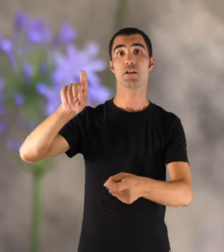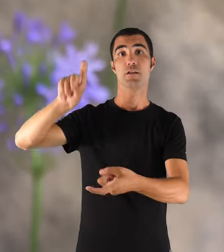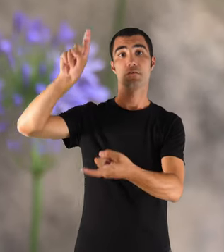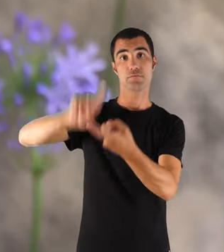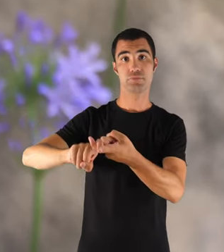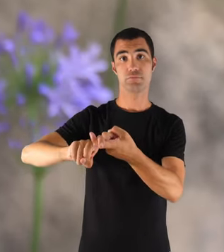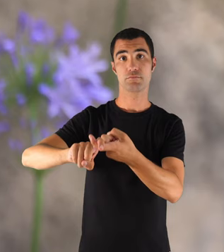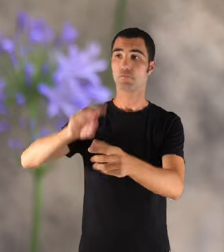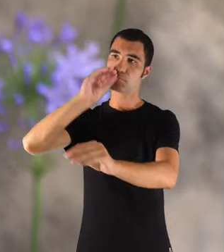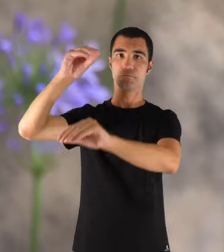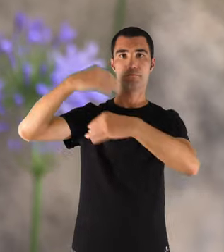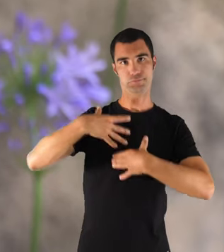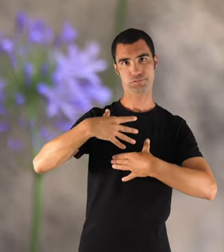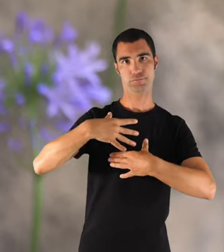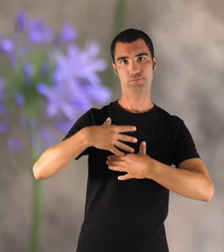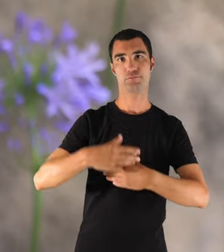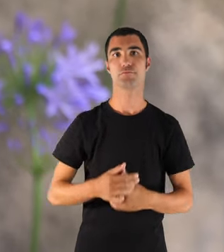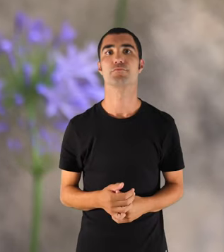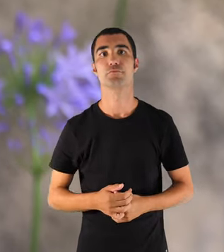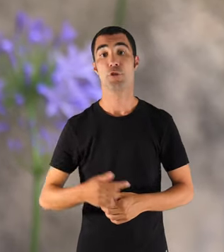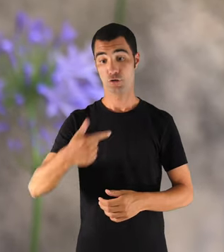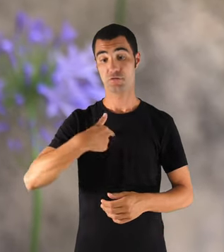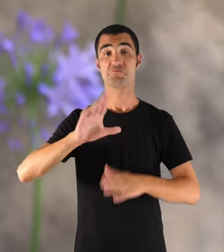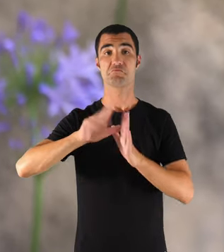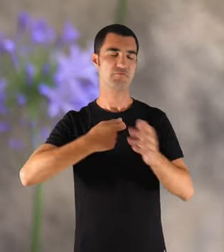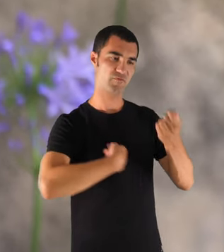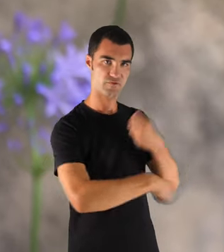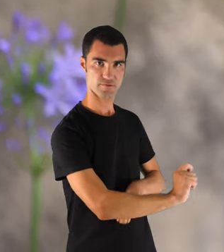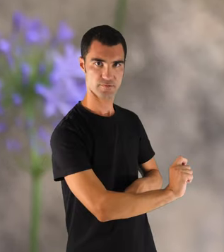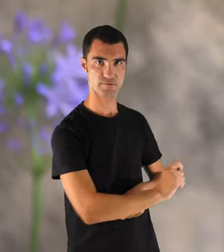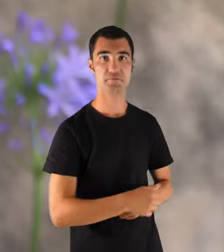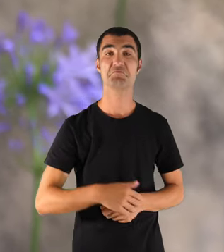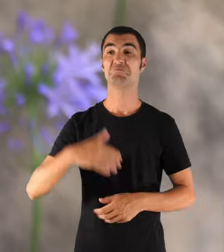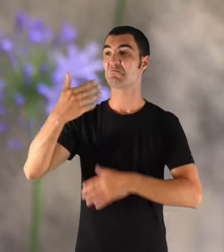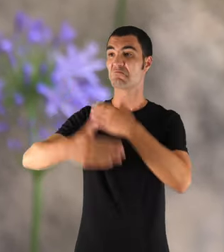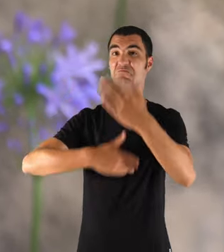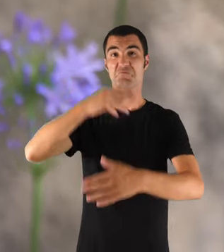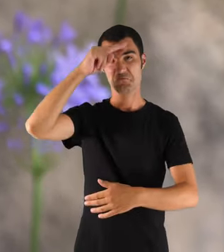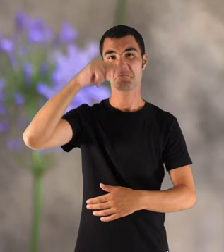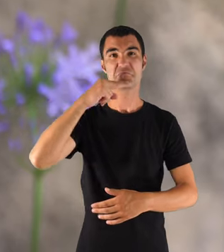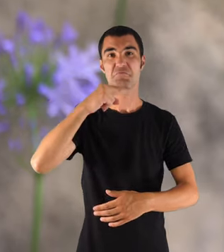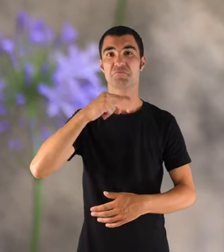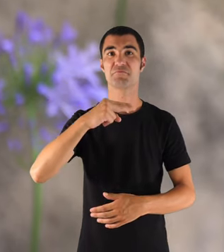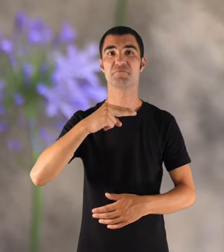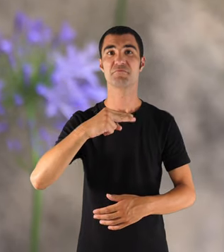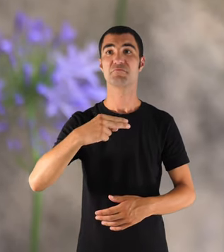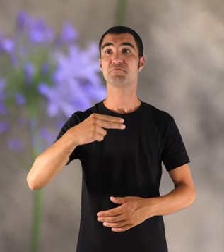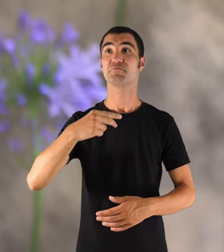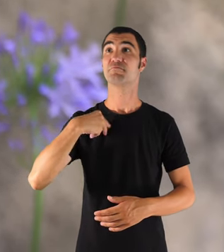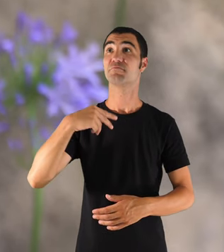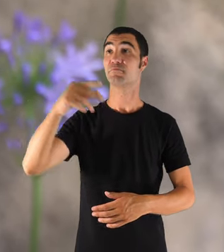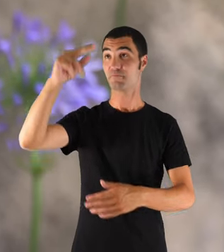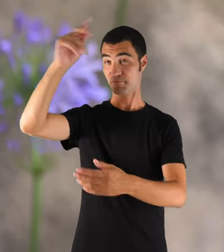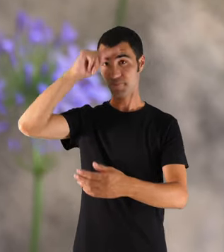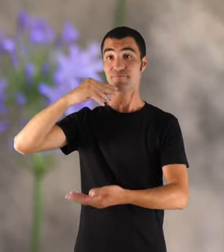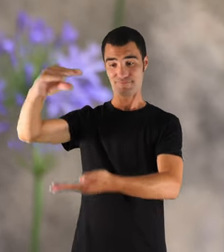Ella se va casar i vaig quedar jo. I llavors el vaig vendre jo. Però, em pare que per mon pare ja no em vaig vendre de peix. m